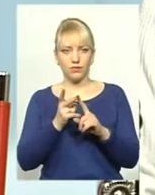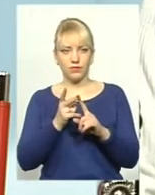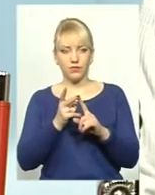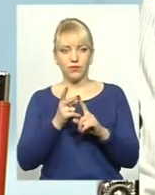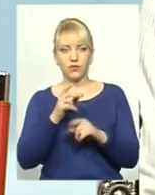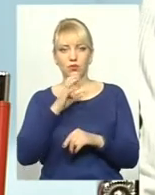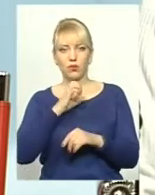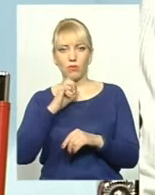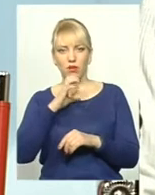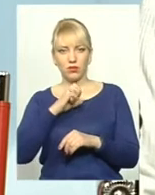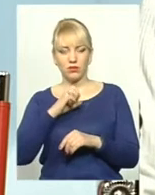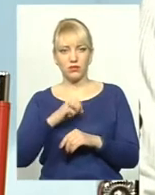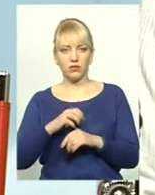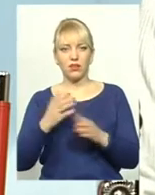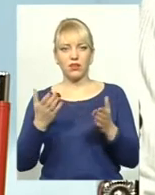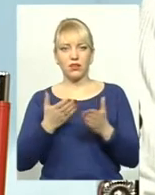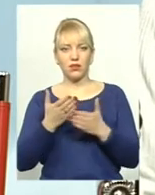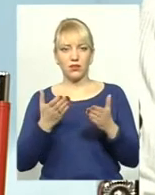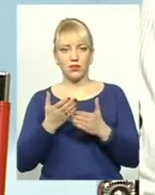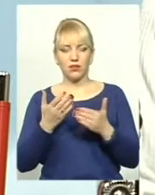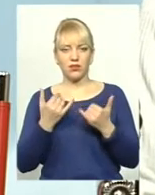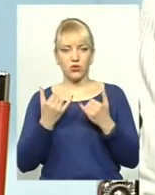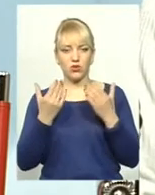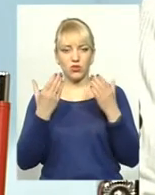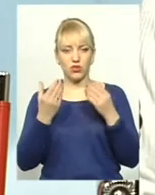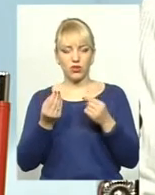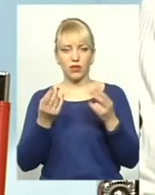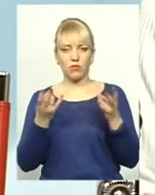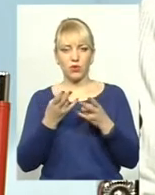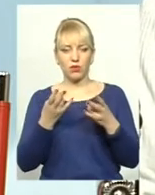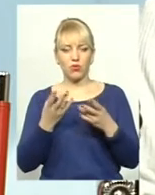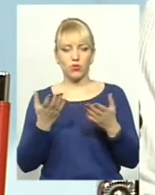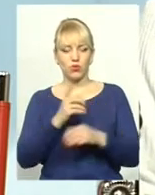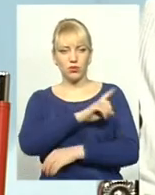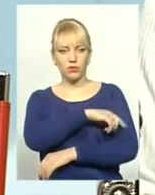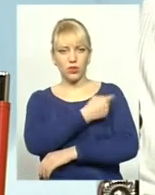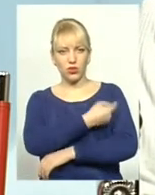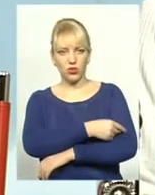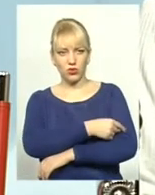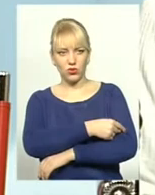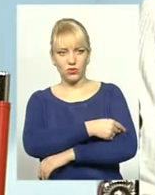собаки, які на сьогоднішній день потребують якоїсь медичної,